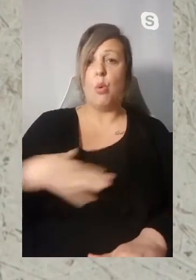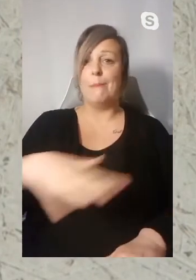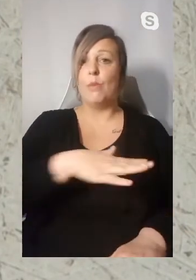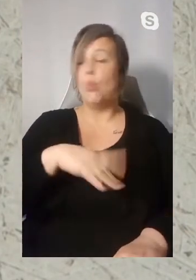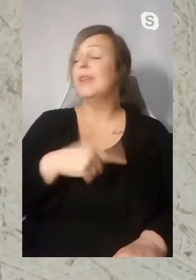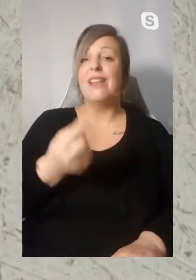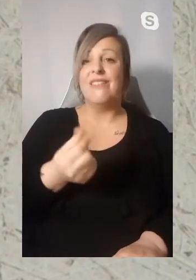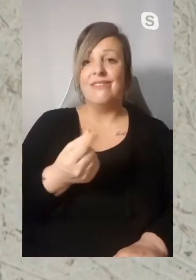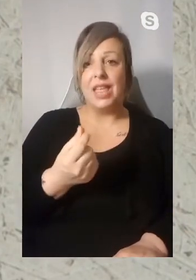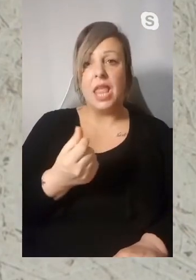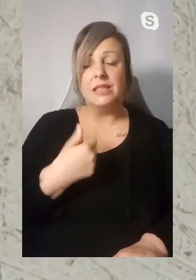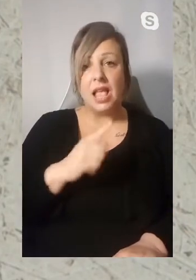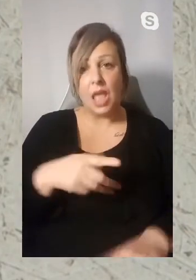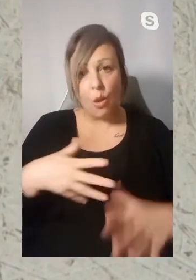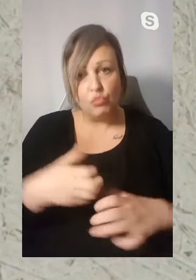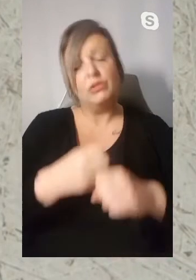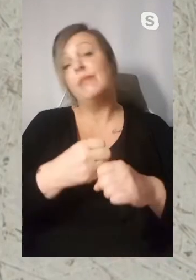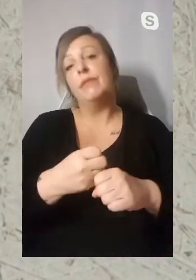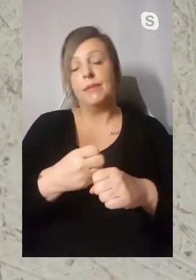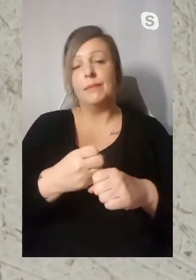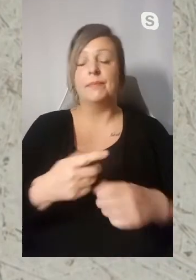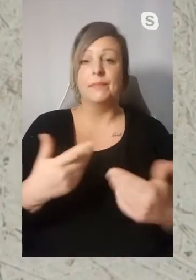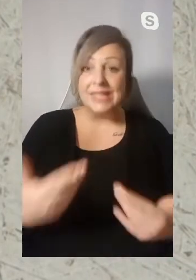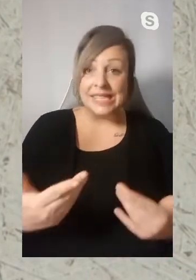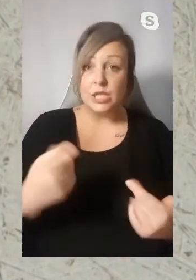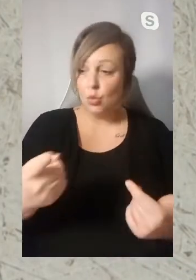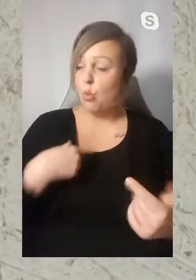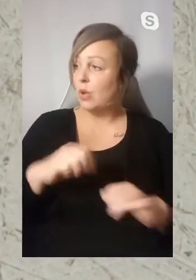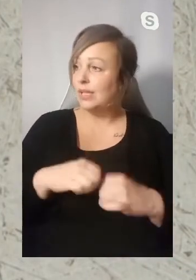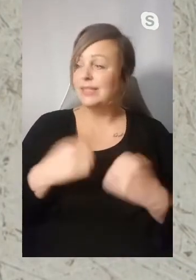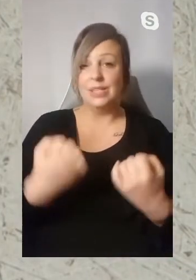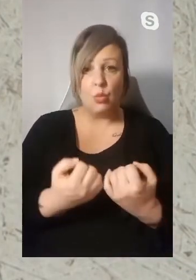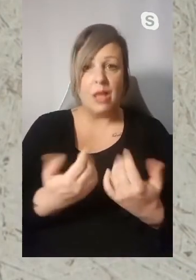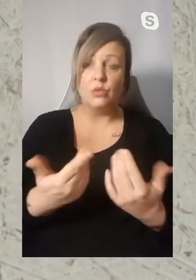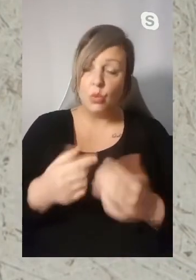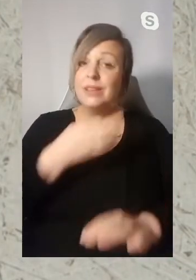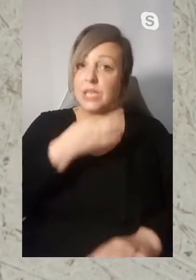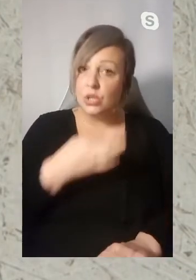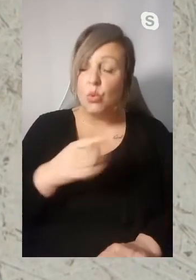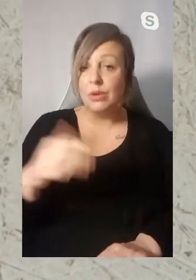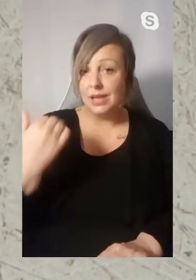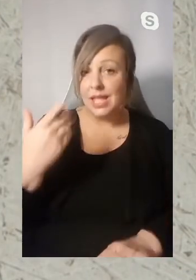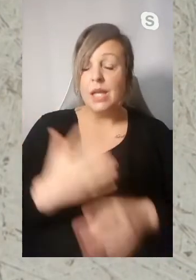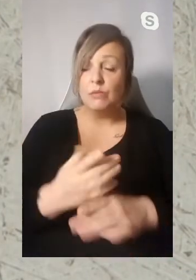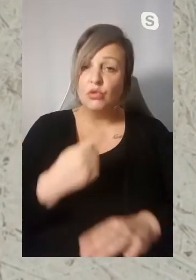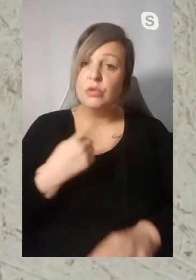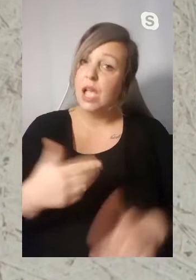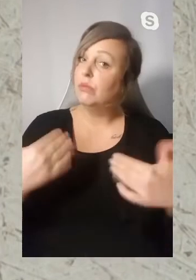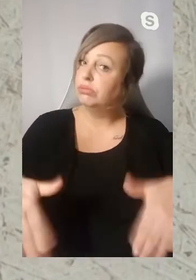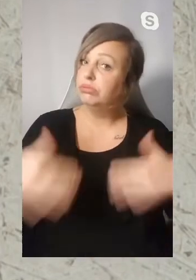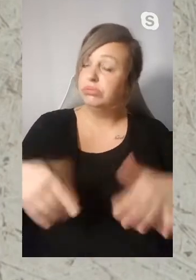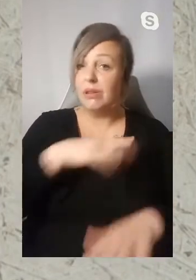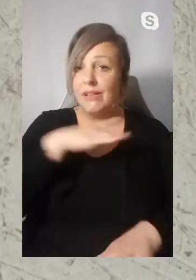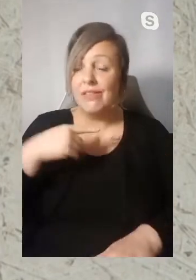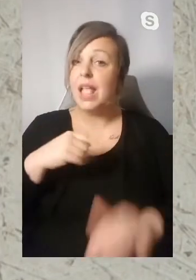Kommunen das jetzt alles auch finanziell stimmen. Im Moment droht die Situation schon, dass uns das, und das hat Ralf Weke deutlich gemacht,